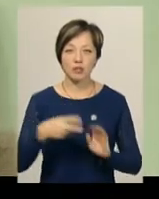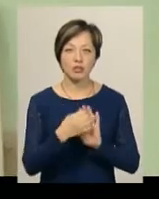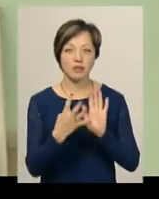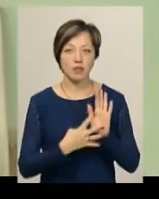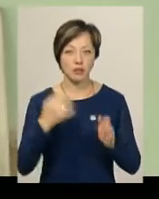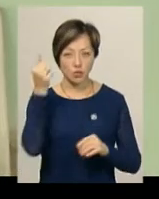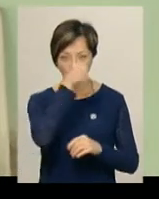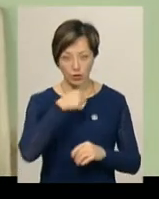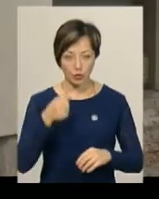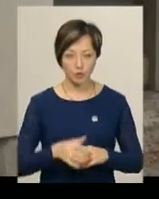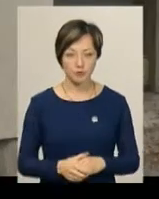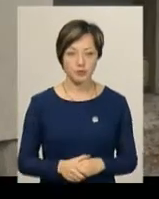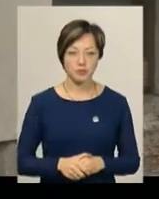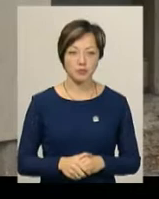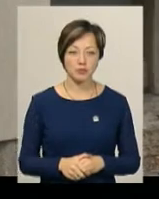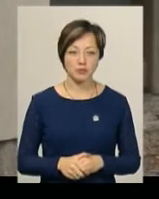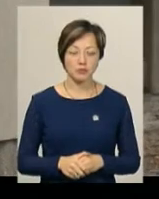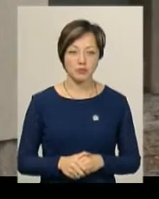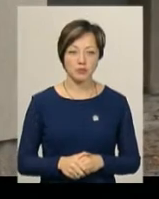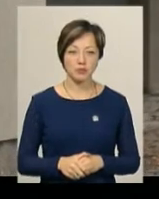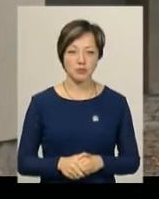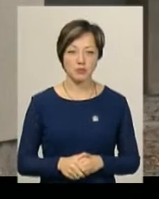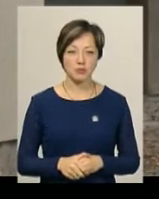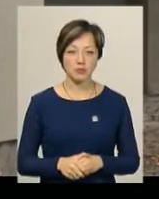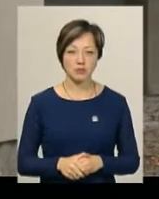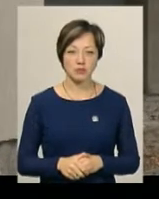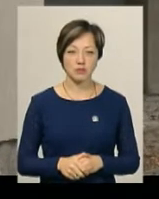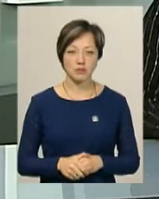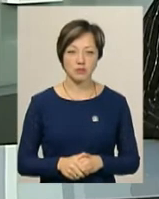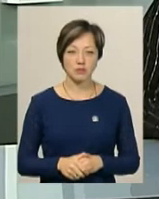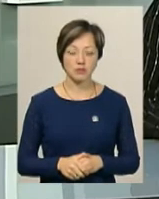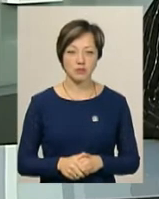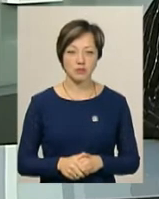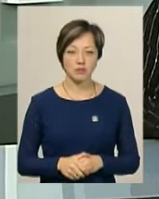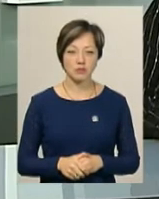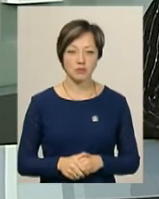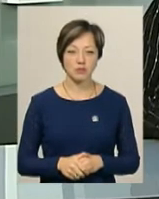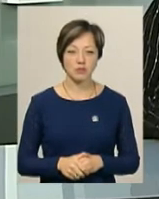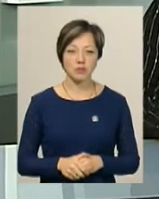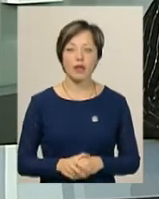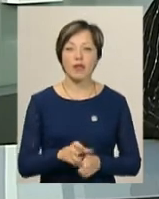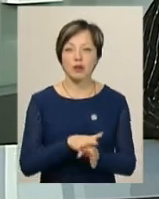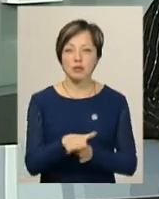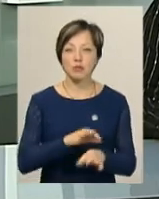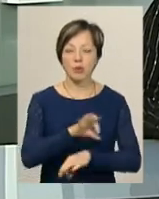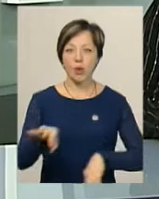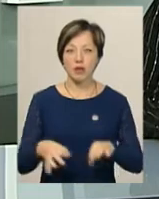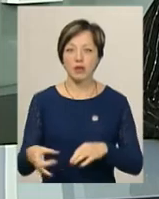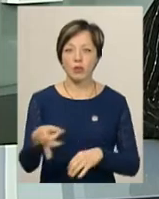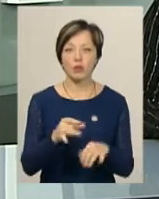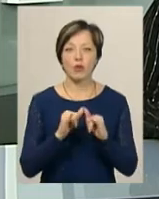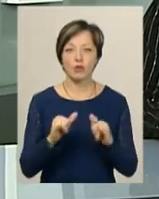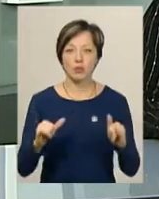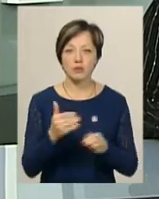року. Тетяна Ворожцова, Віктор Кривий, Новини, Поділля, Центр. На реалізацію проєктів регіонального